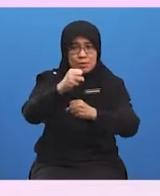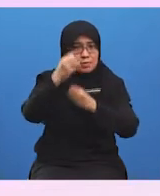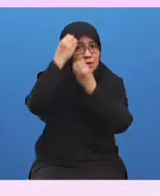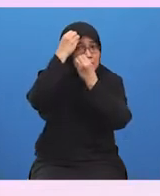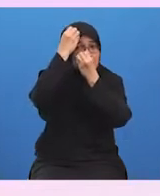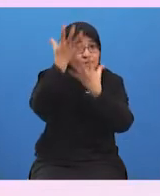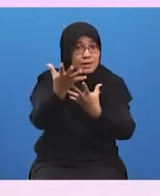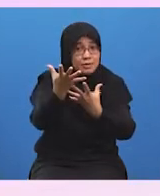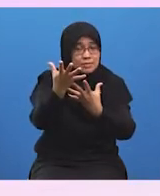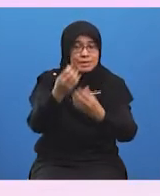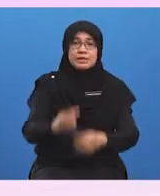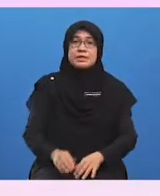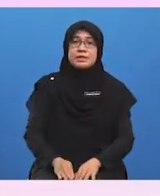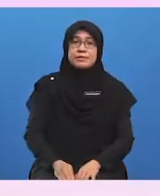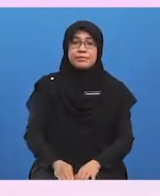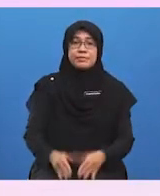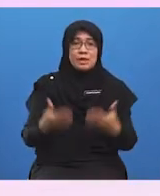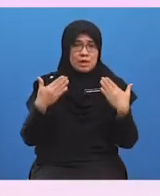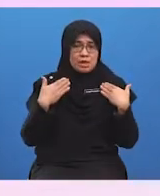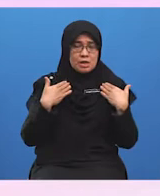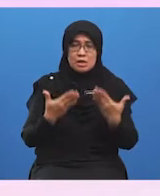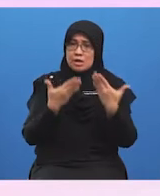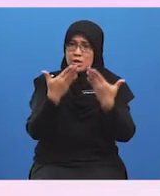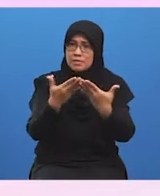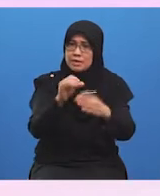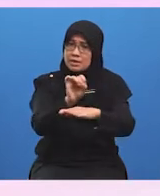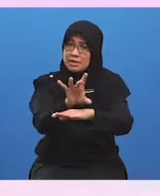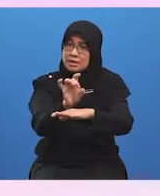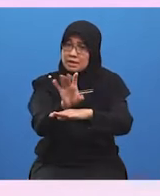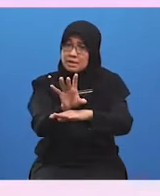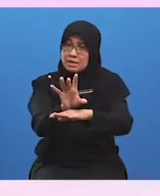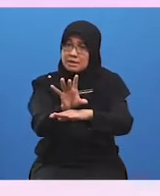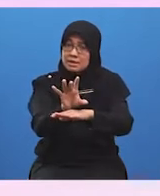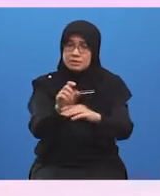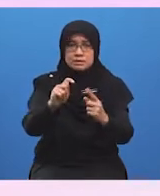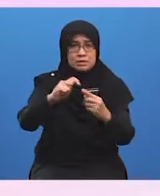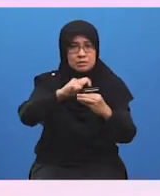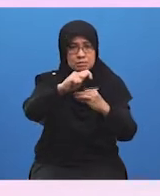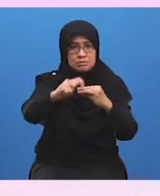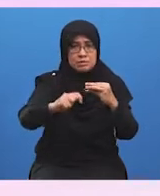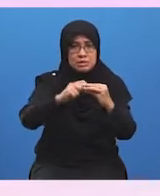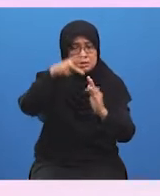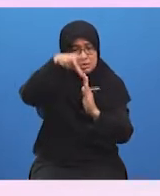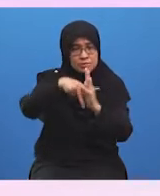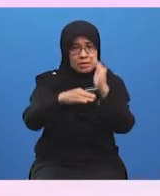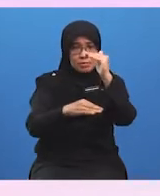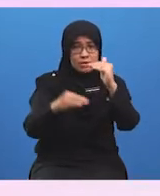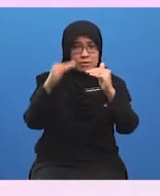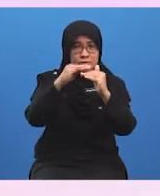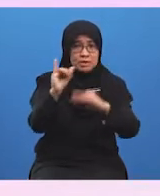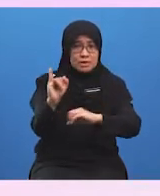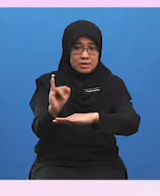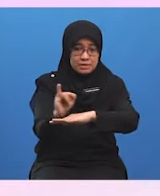Ia menawarkan hikmat nasihat berkaitan dengan pembangunan industri kepada PKS. PKS.